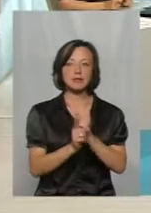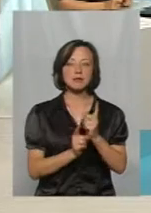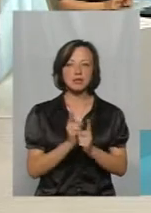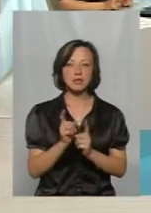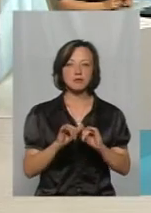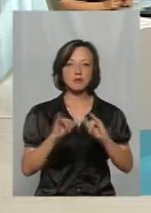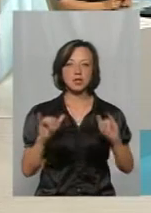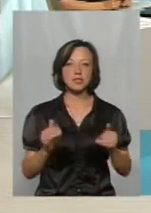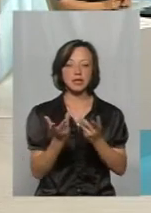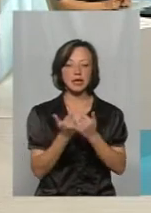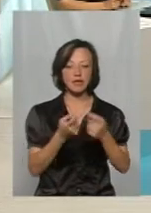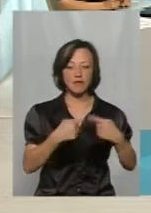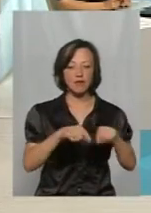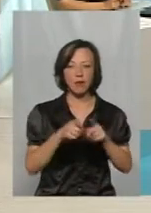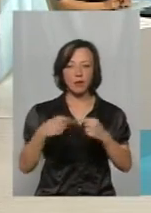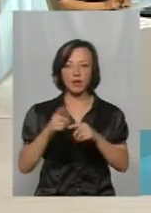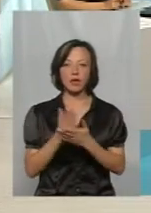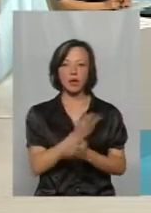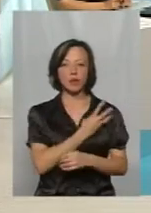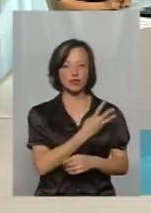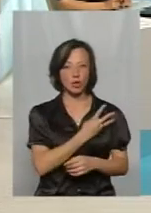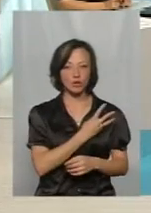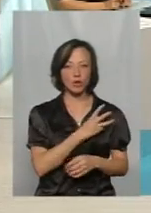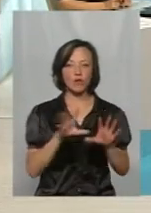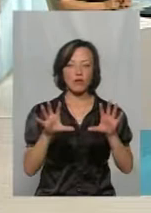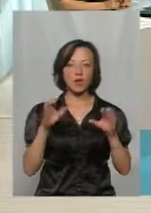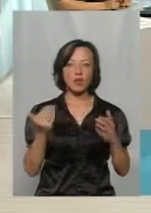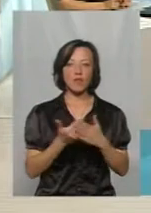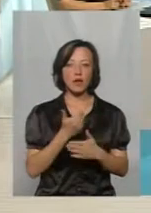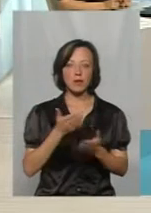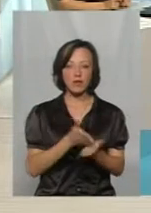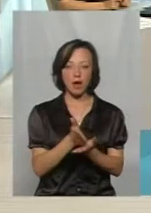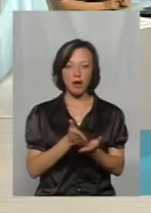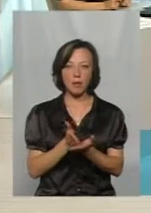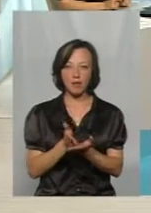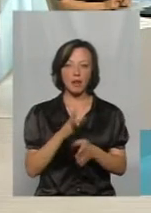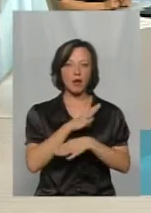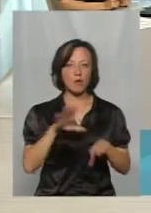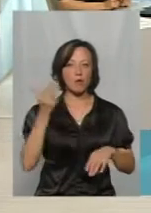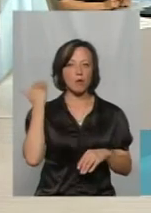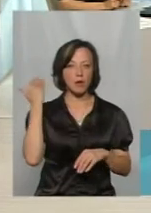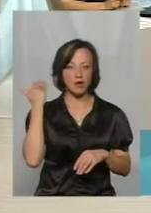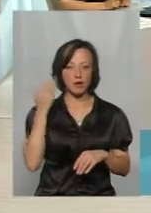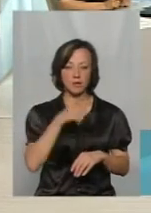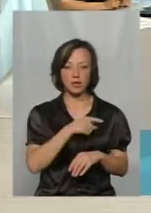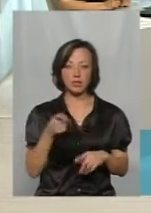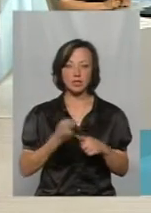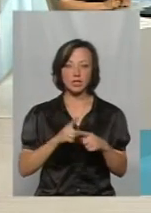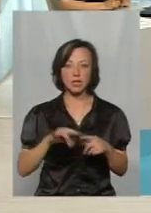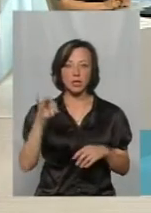Змінюється, збільшується кількість факультетів, тому що є бажаючі оволодівати новими напрямками, тих, яких не було в попередніх періодах. Це